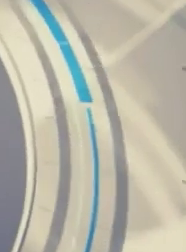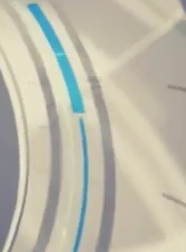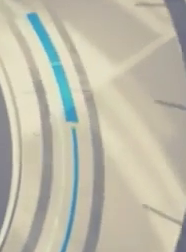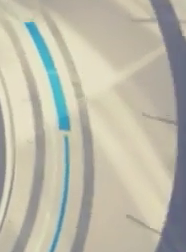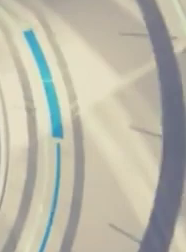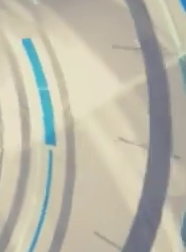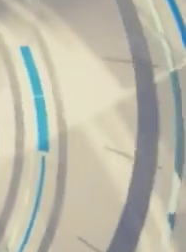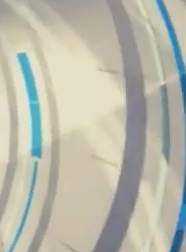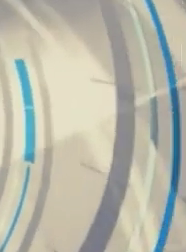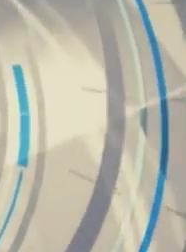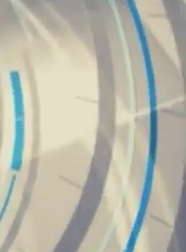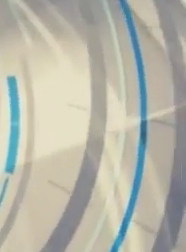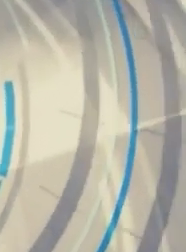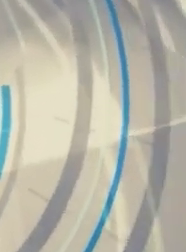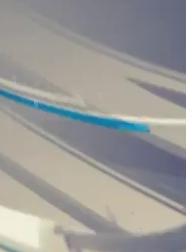Muzika